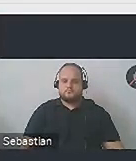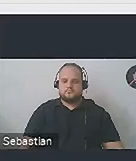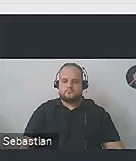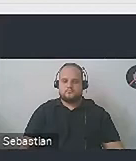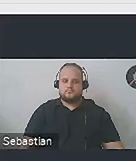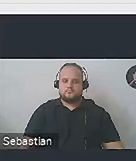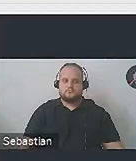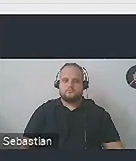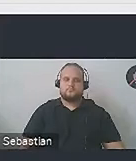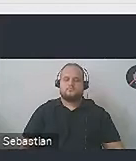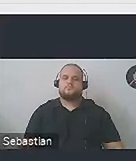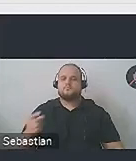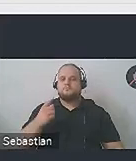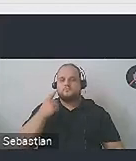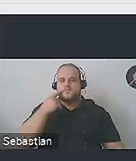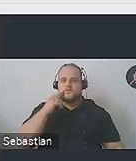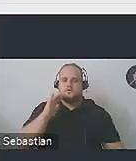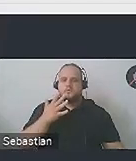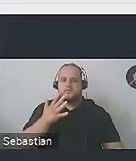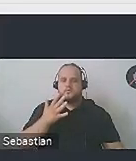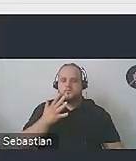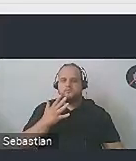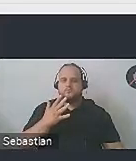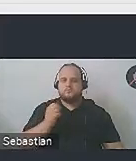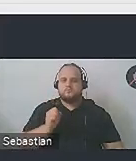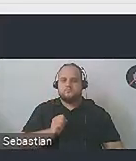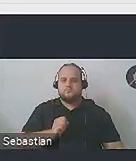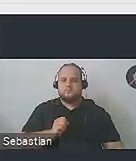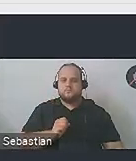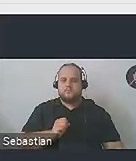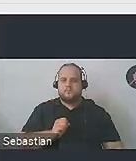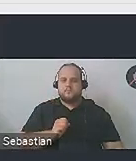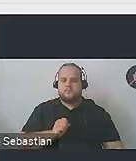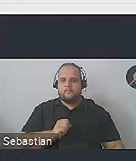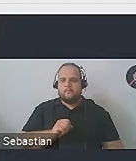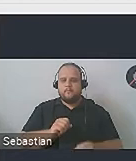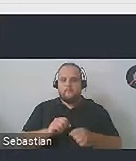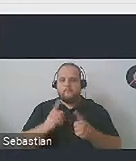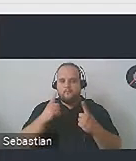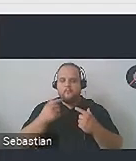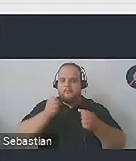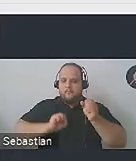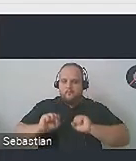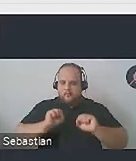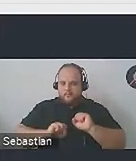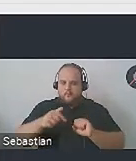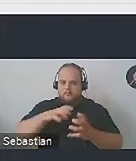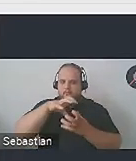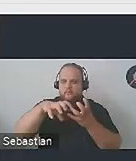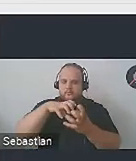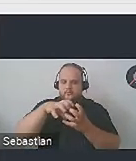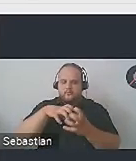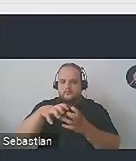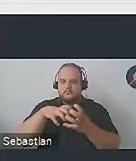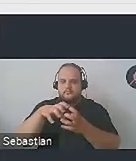No więc, ile jest tych osób z niepełnosprawnościami? Proszę Państwa, osób z niepełnosprawnościami na świecie szacuje